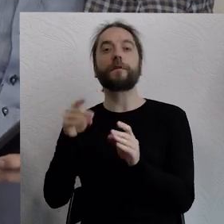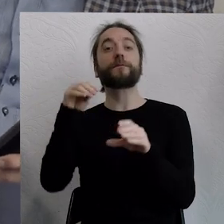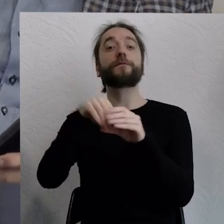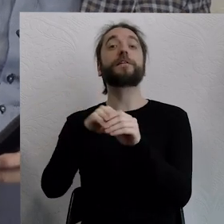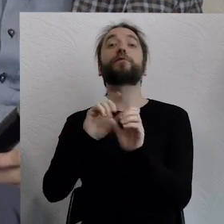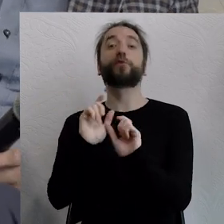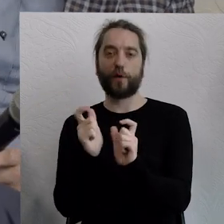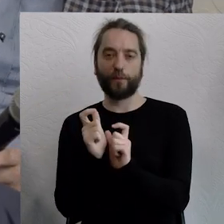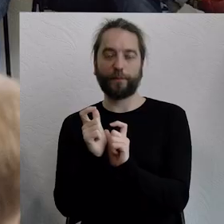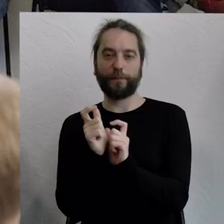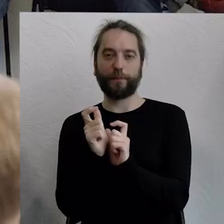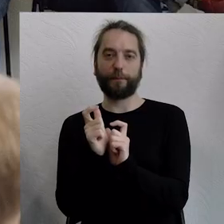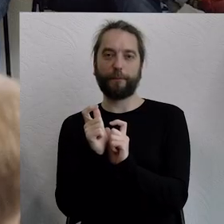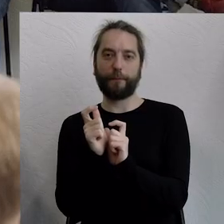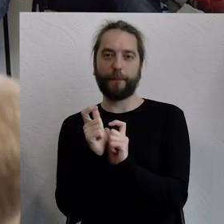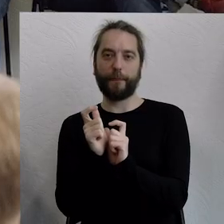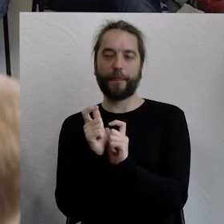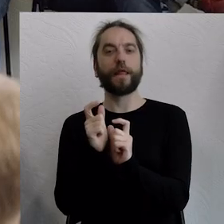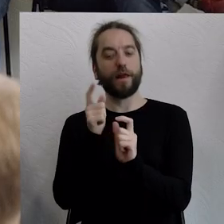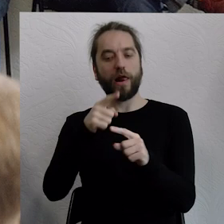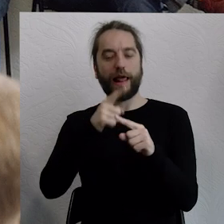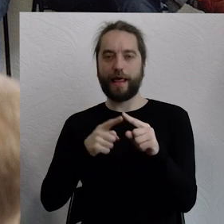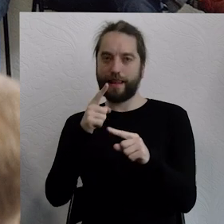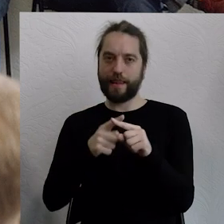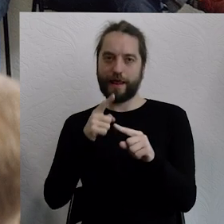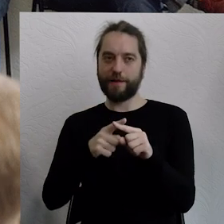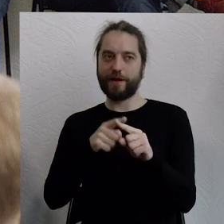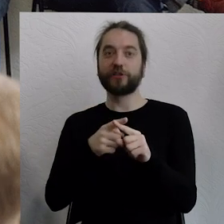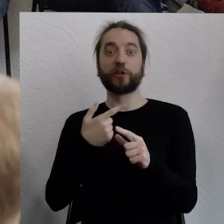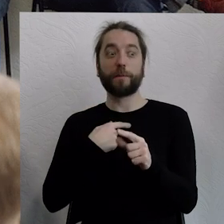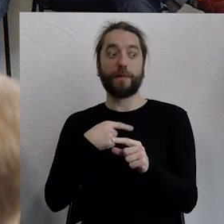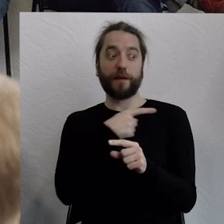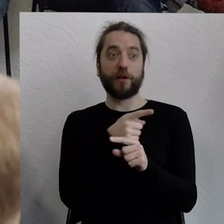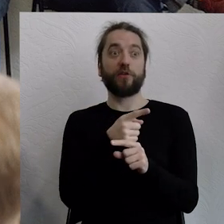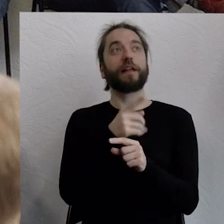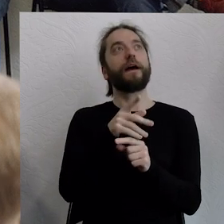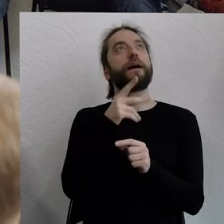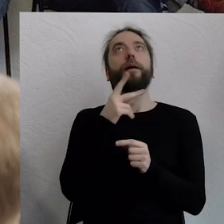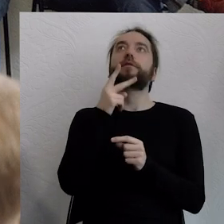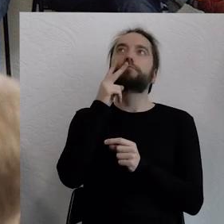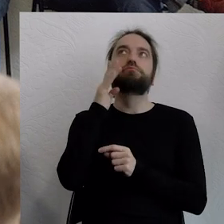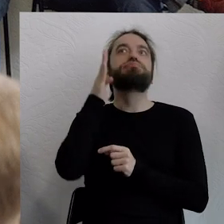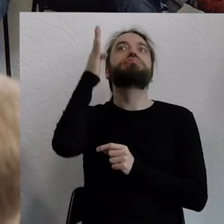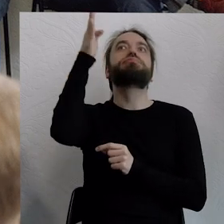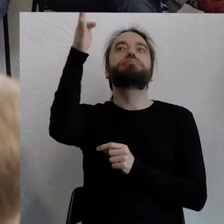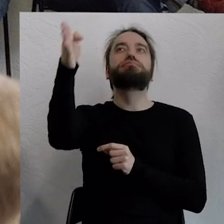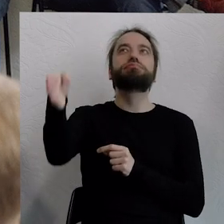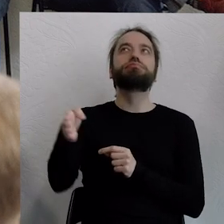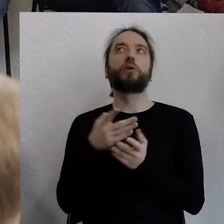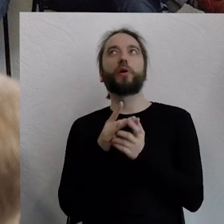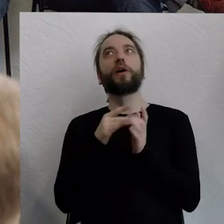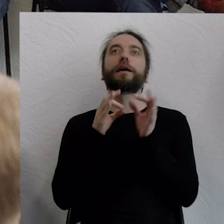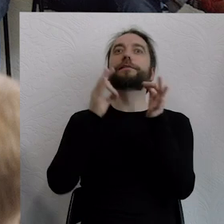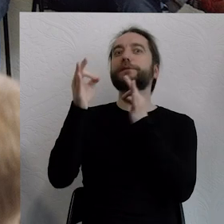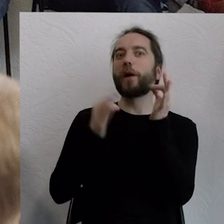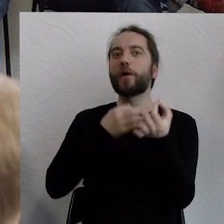elementy, które mają nam pozwalać zwiększać zaufanie do tych prezentowanych wizji, eteryczny, suspensor niewiary i trochę